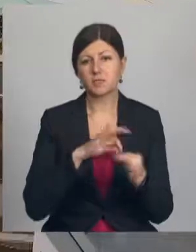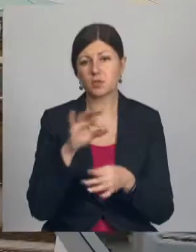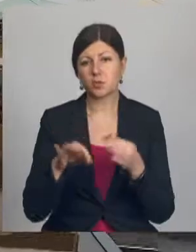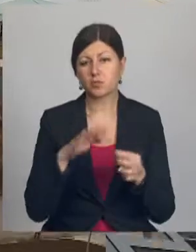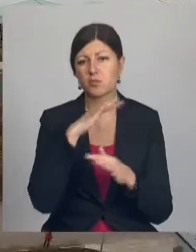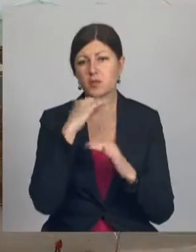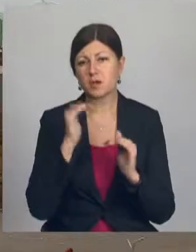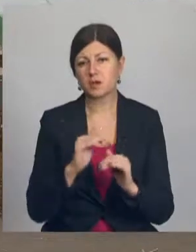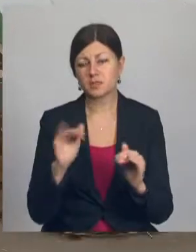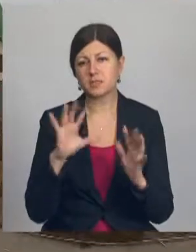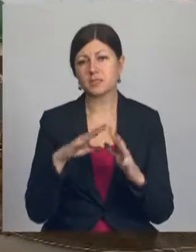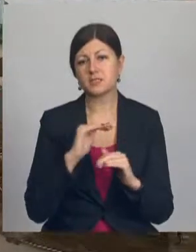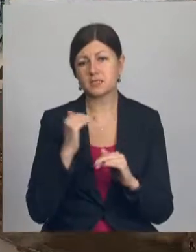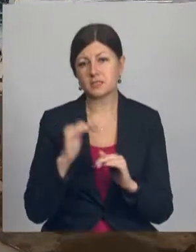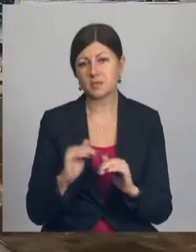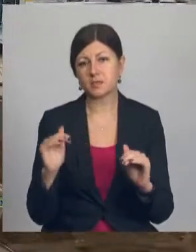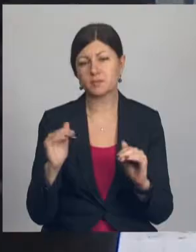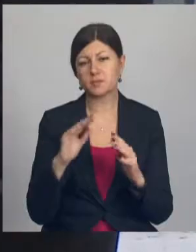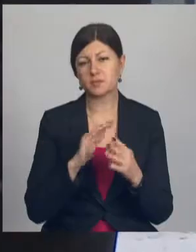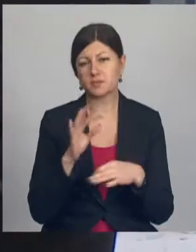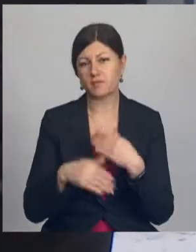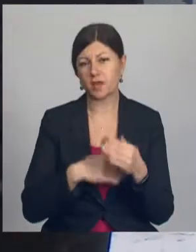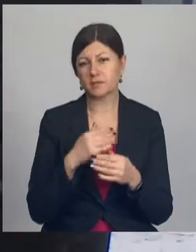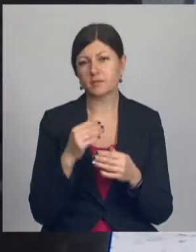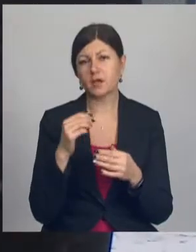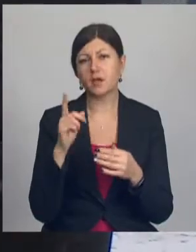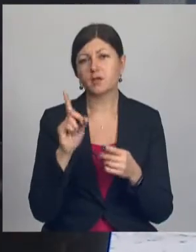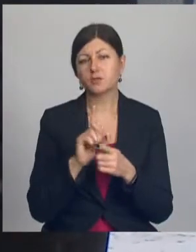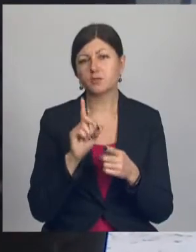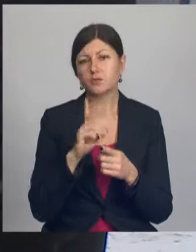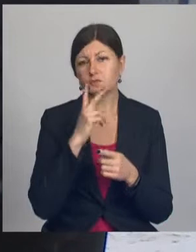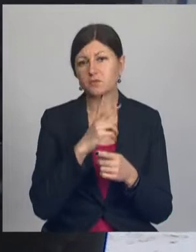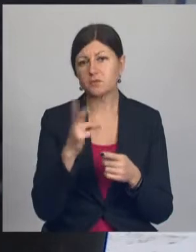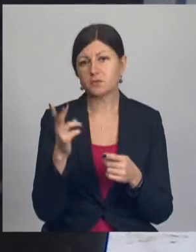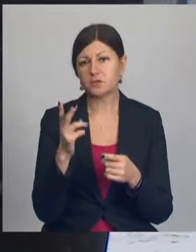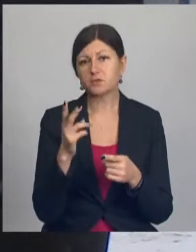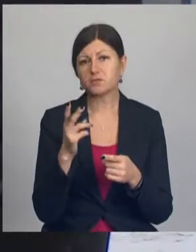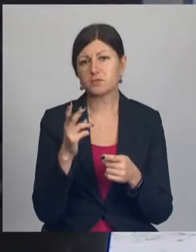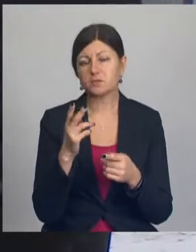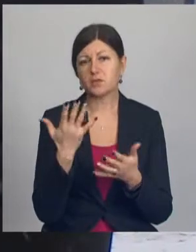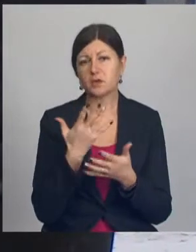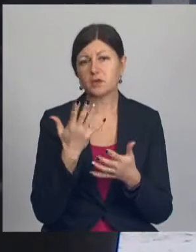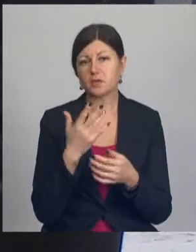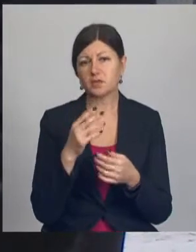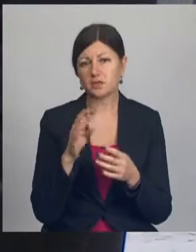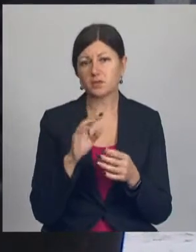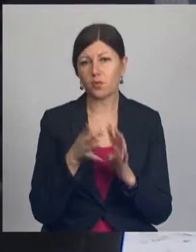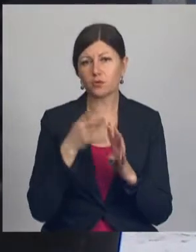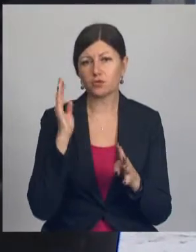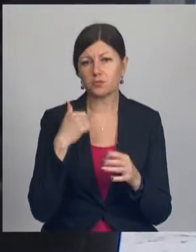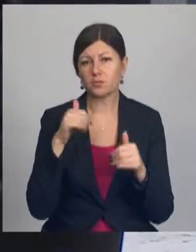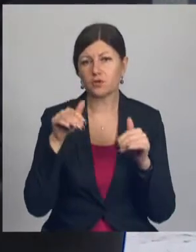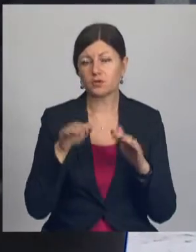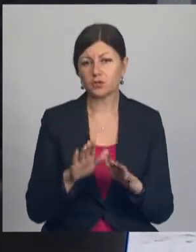многодетным, а также семьям с детьми-инвалидами. И мы сразу двух-трех заведших людей. Мы достроим пятоки, мы